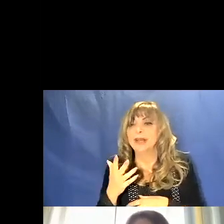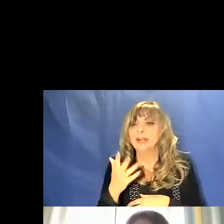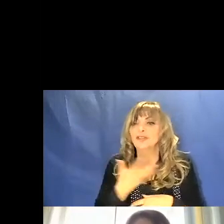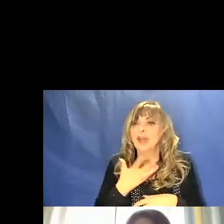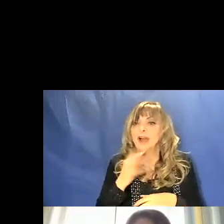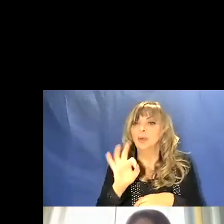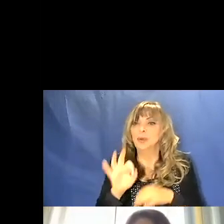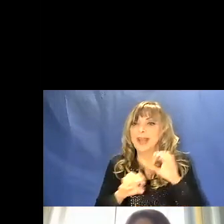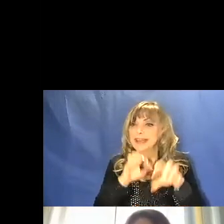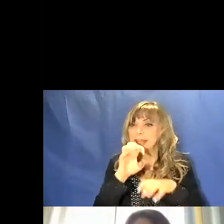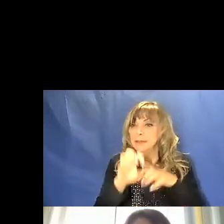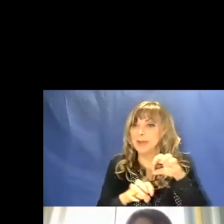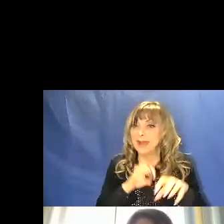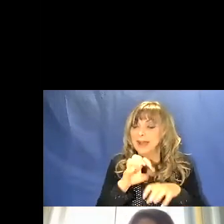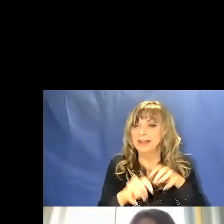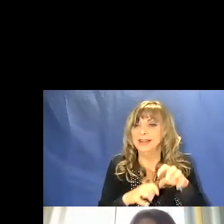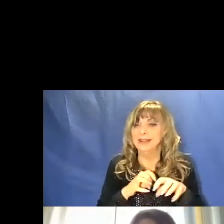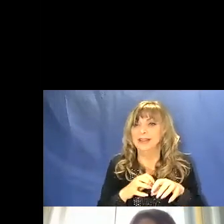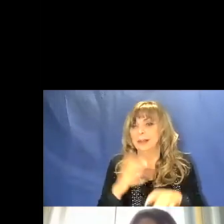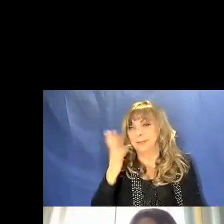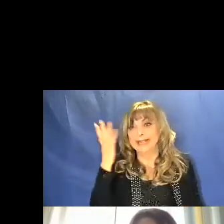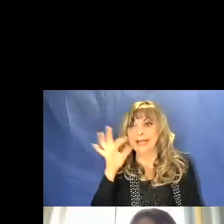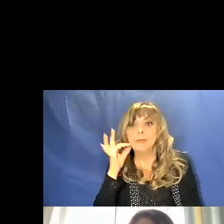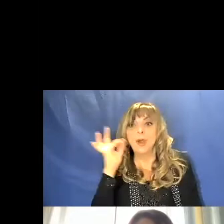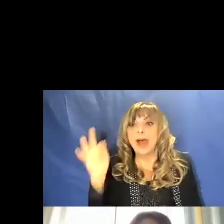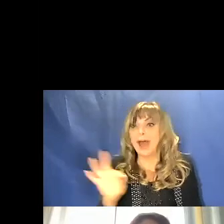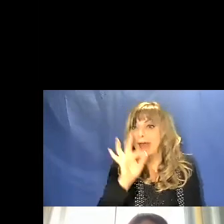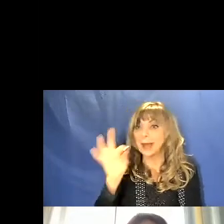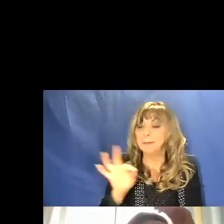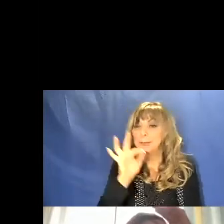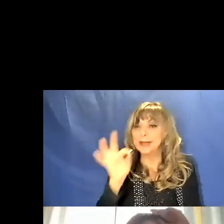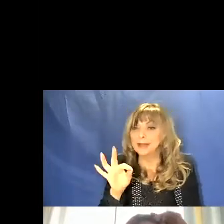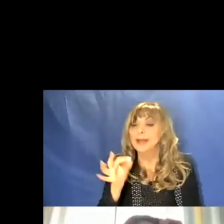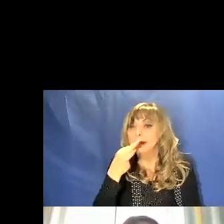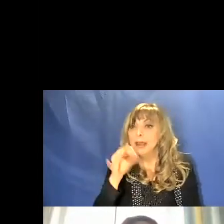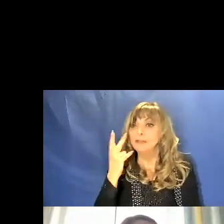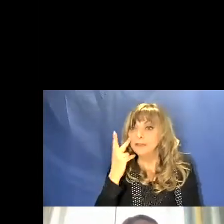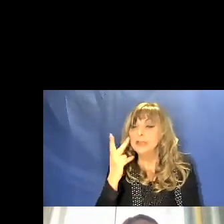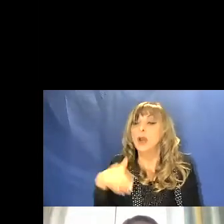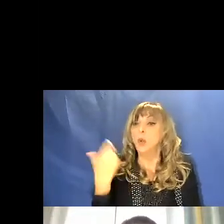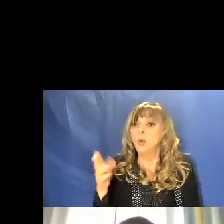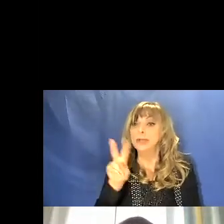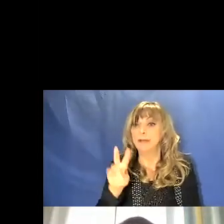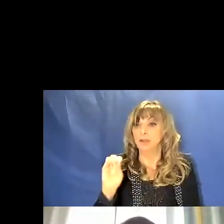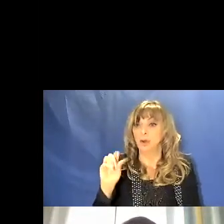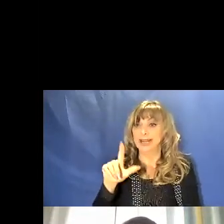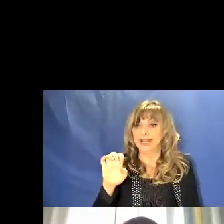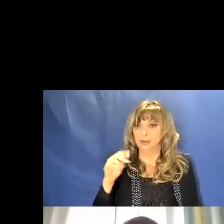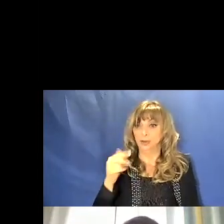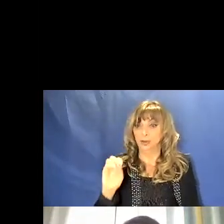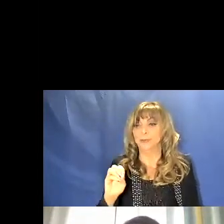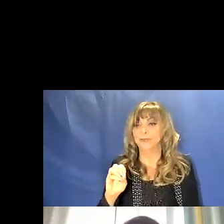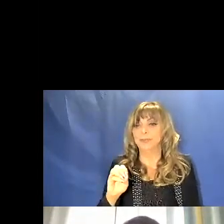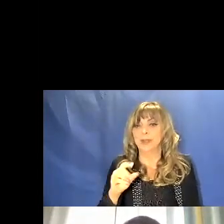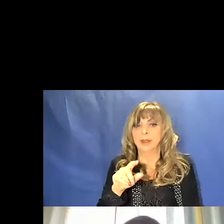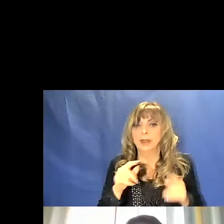le api, riescono a vedere nell'ultra di oletto. Questo range di